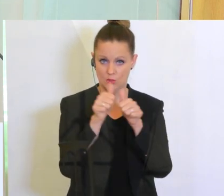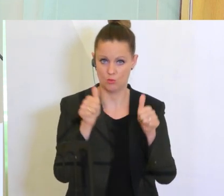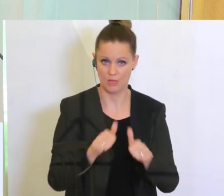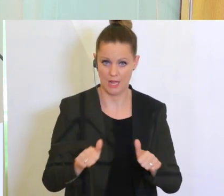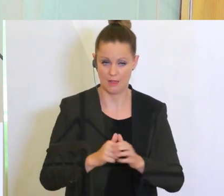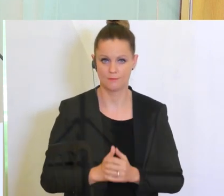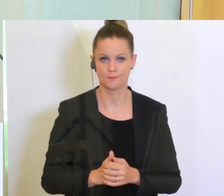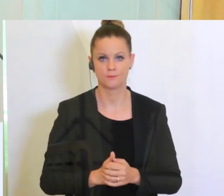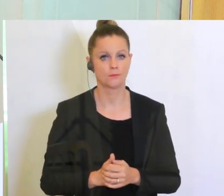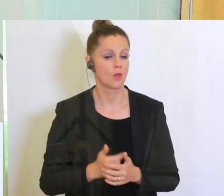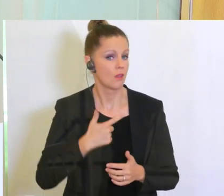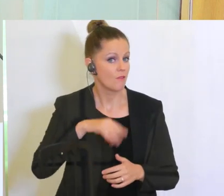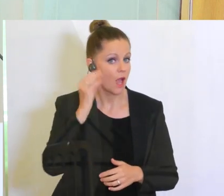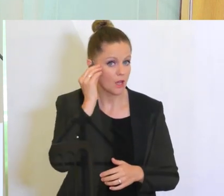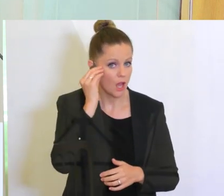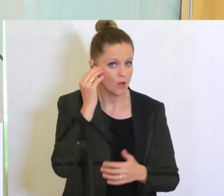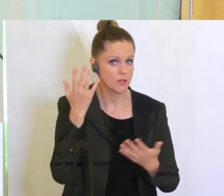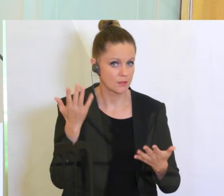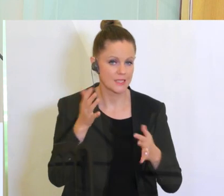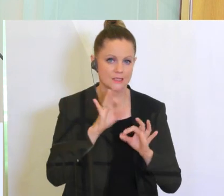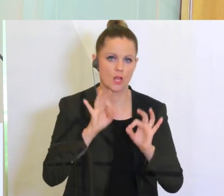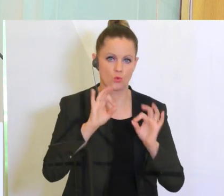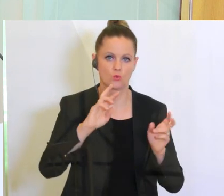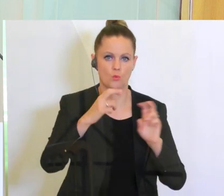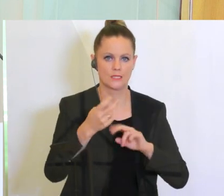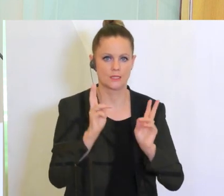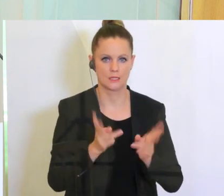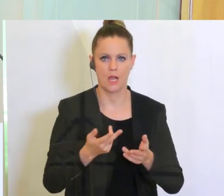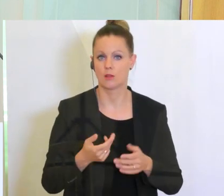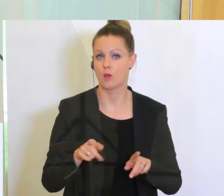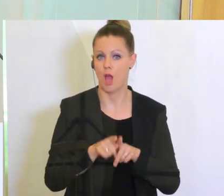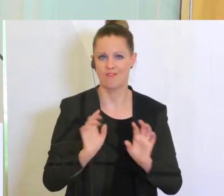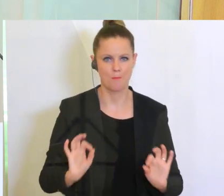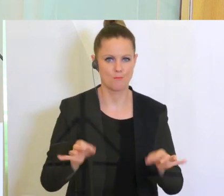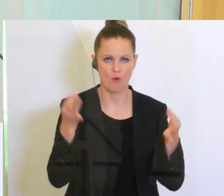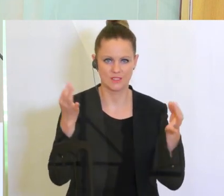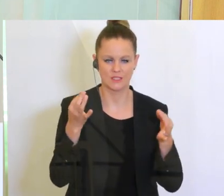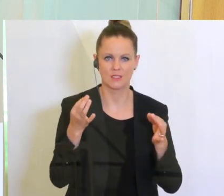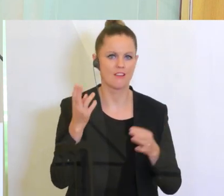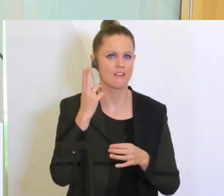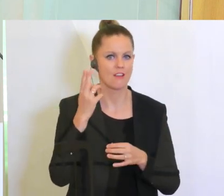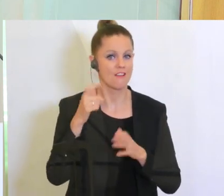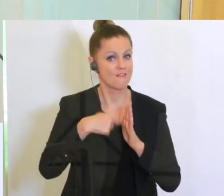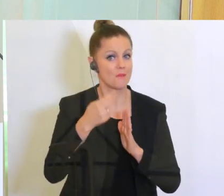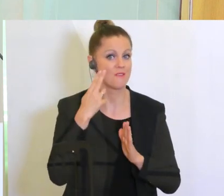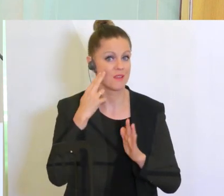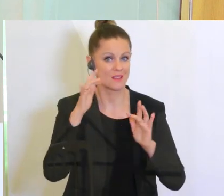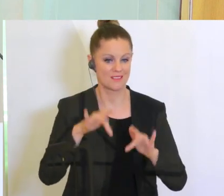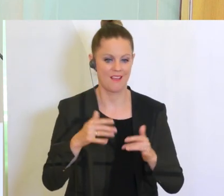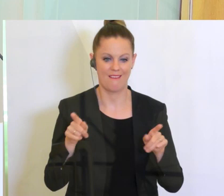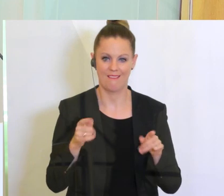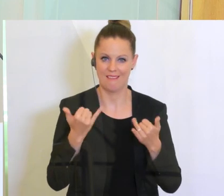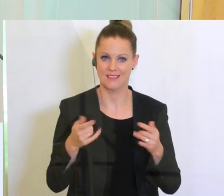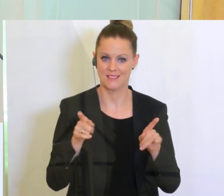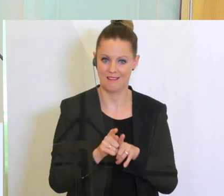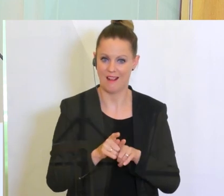und glauben, dass das sehr gut umsetzbar sein wird. Und wir haben sehr professionelle Filmfirmen, vor allem die, die jetzt gleich beginnen, haben